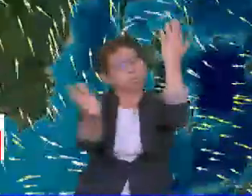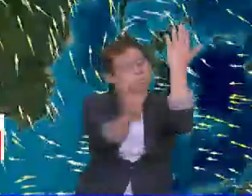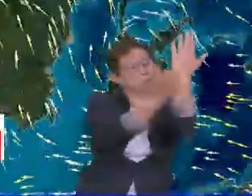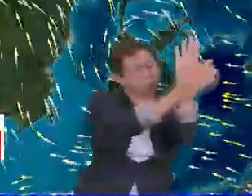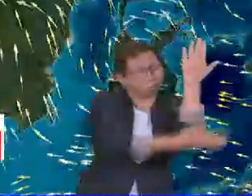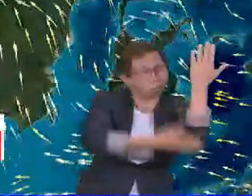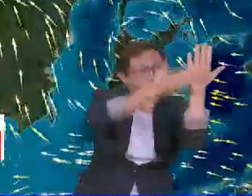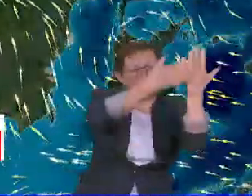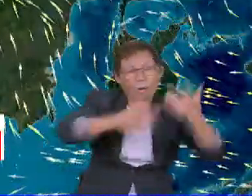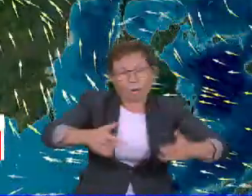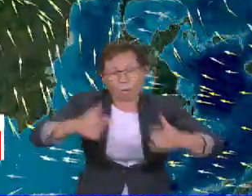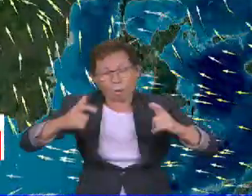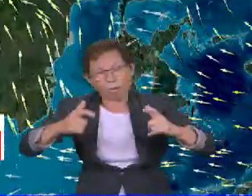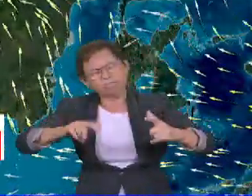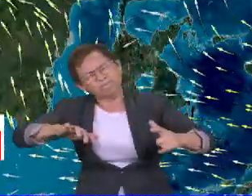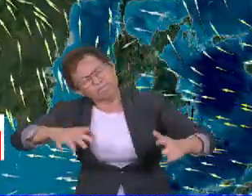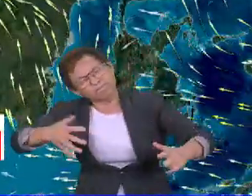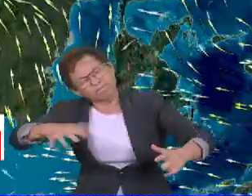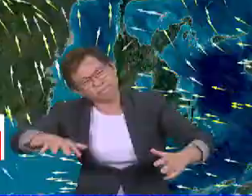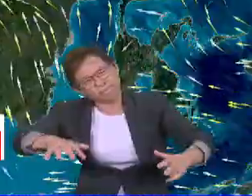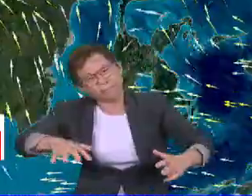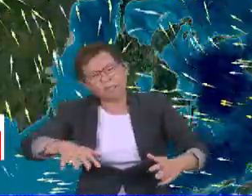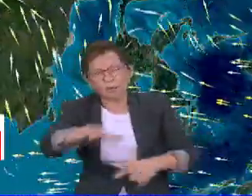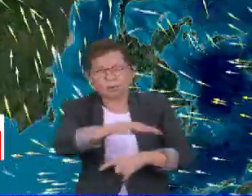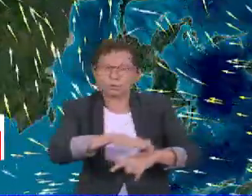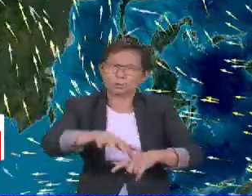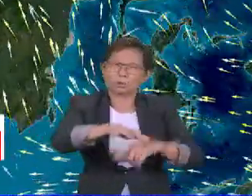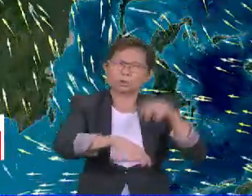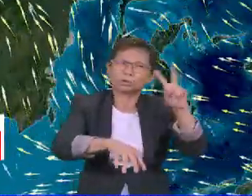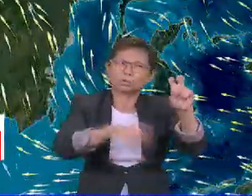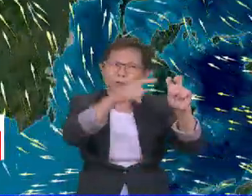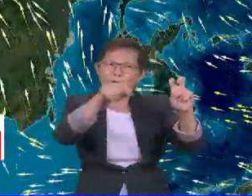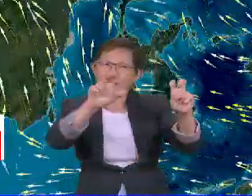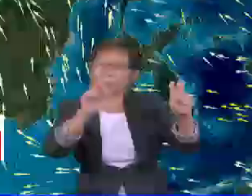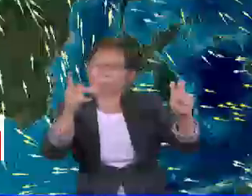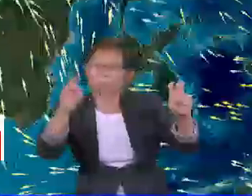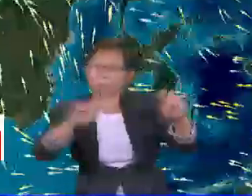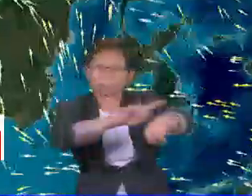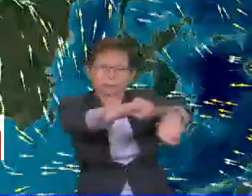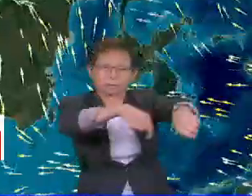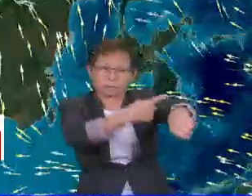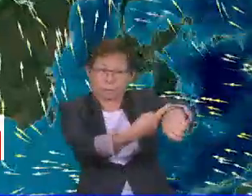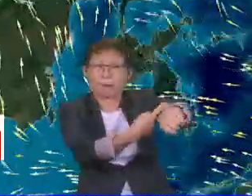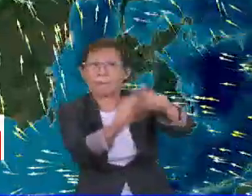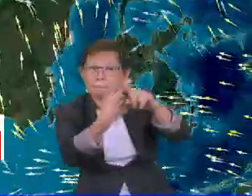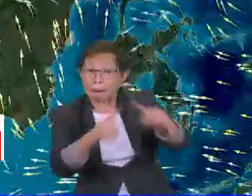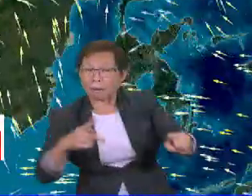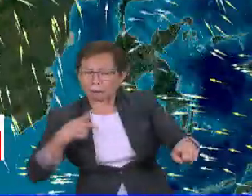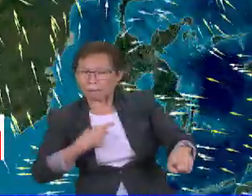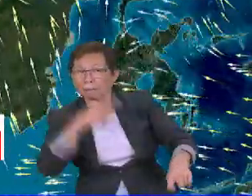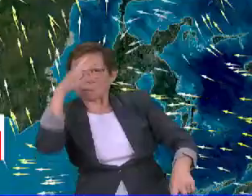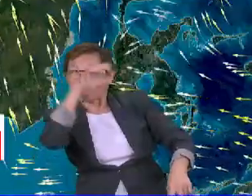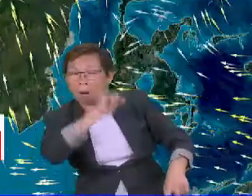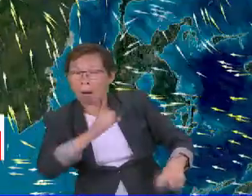dengan kelajuan yang agak sederhana sekitar 20 hingga 30 km sejam. Namun demikian, kami